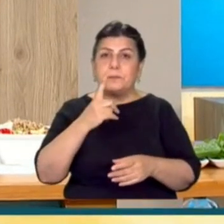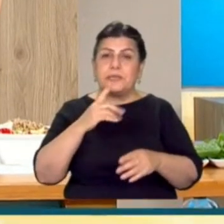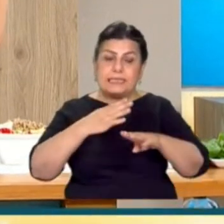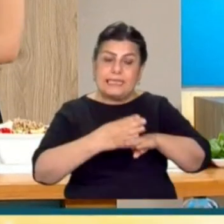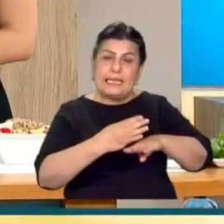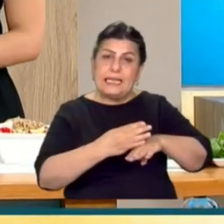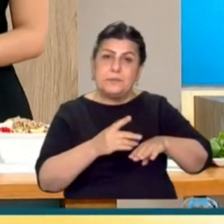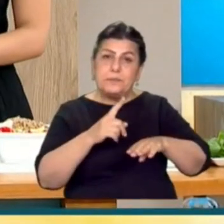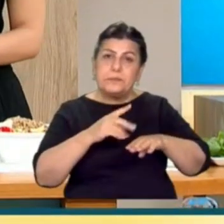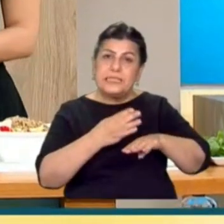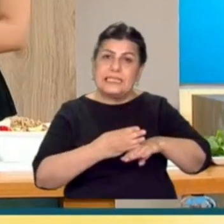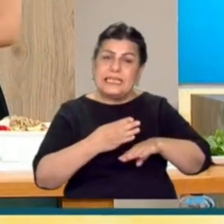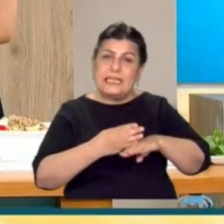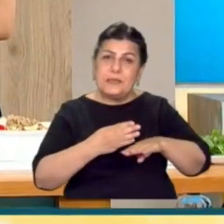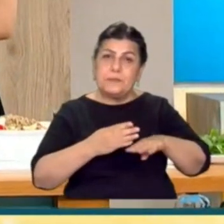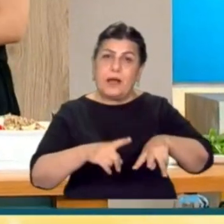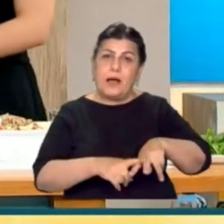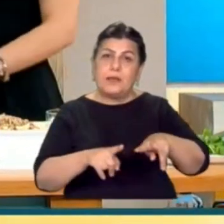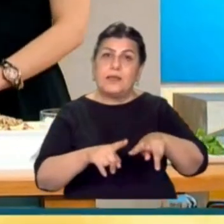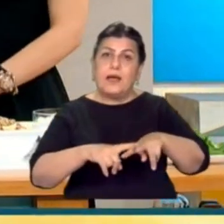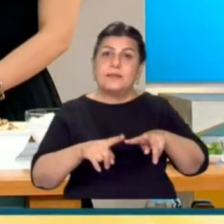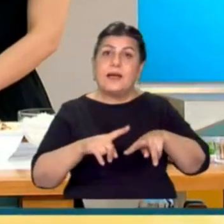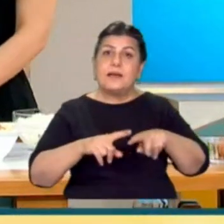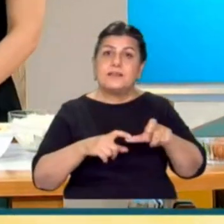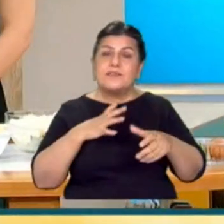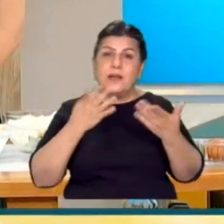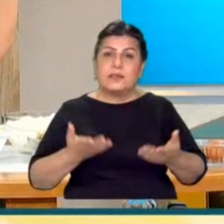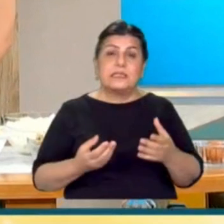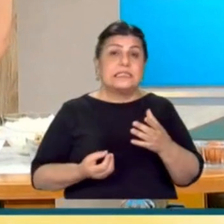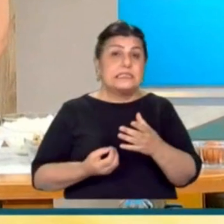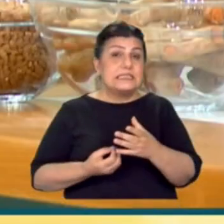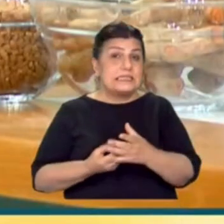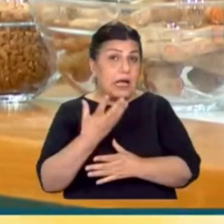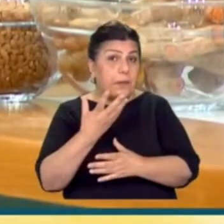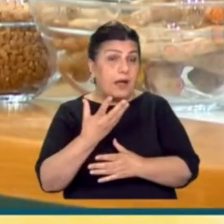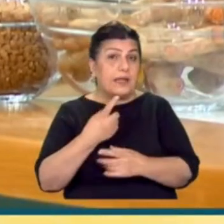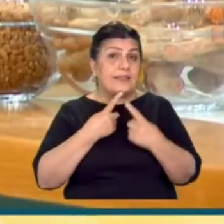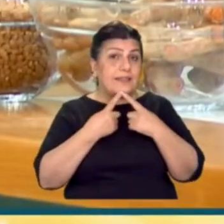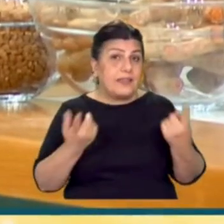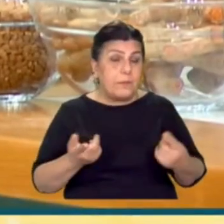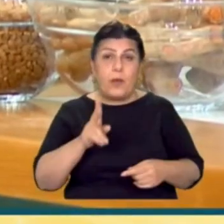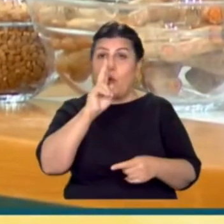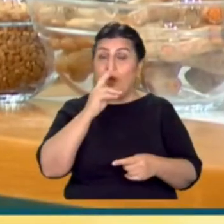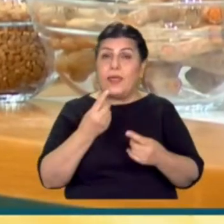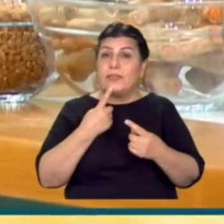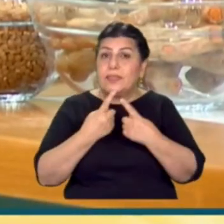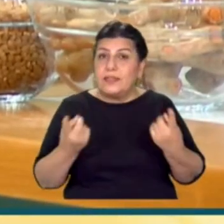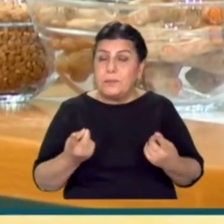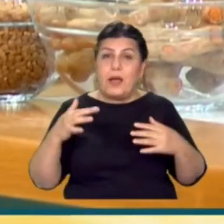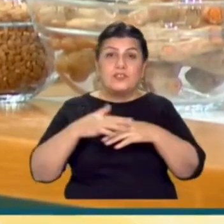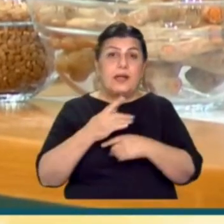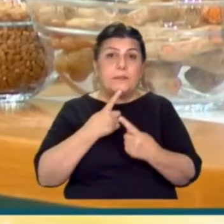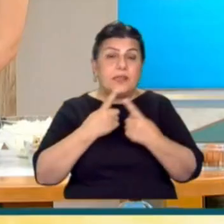ananasımız var. Bunların saati önemli mi? Saati? Yani ne demek? Sabah kahvaltı ne demek? Öğlen yemek ne demek? Kaç dakika attığınızla alakalı.